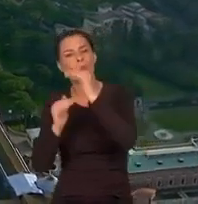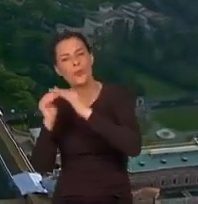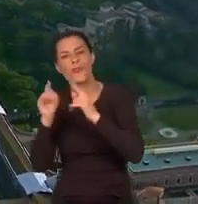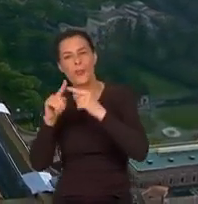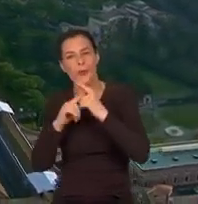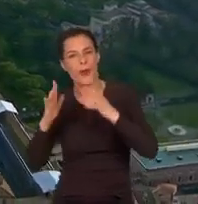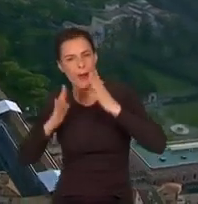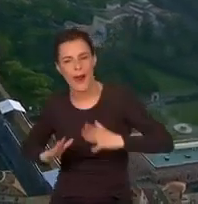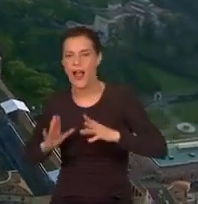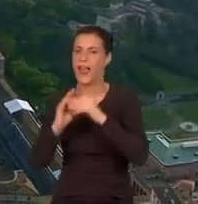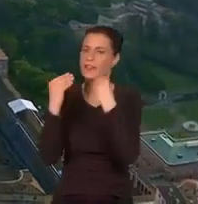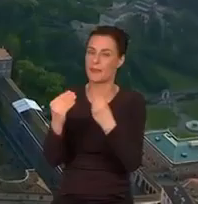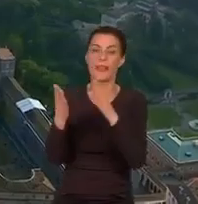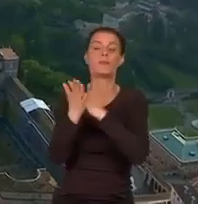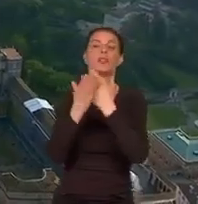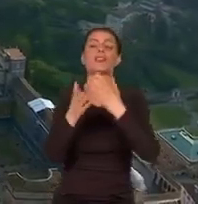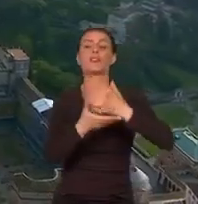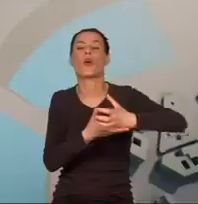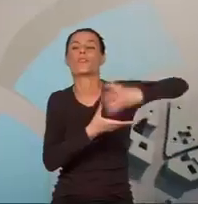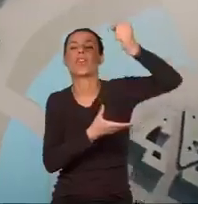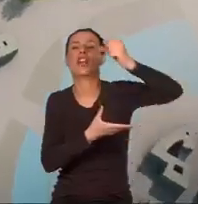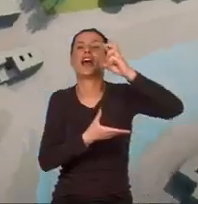lecz również wspaniałe, jak wieża gregoriańska.